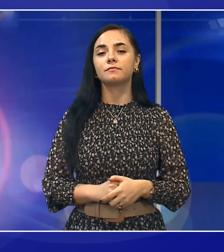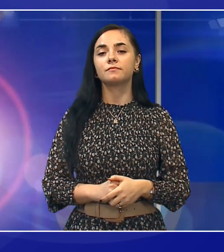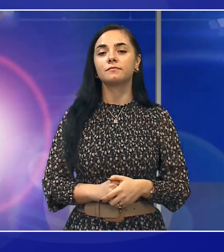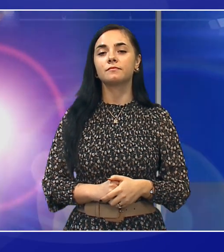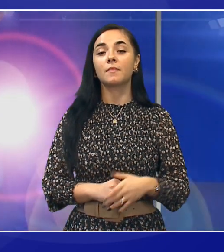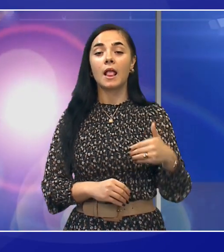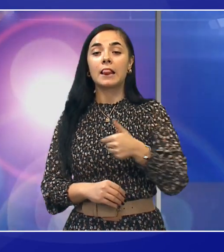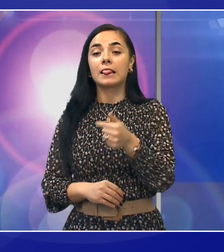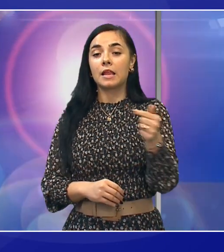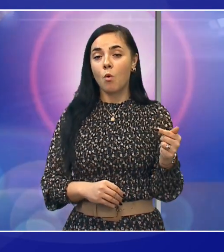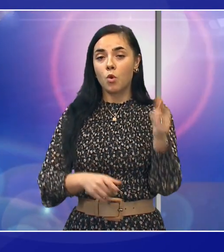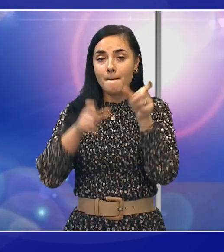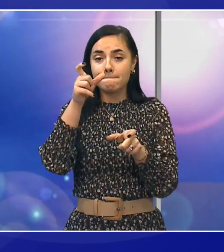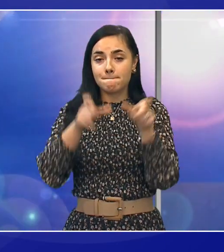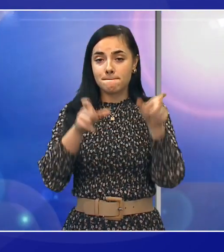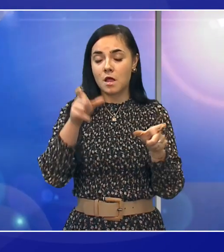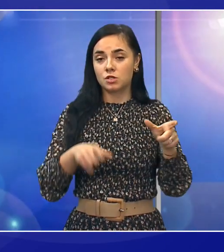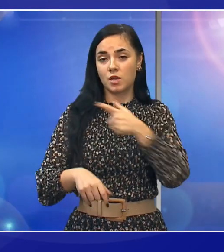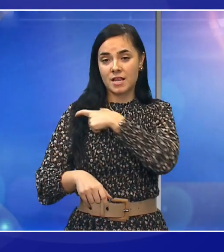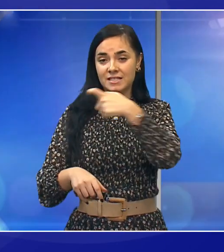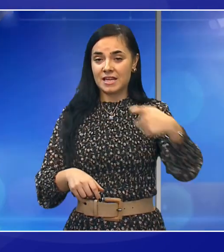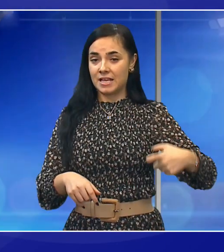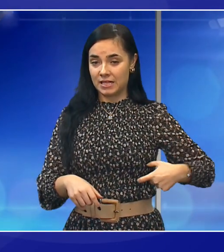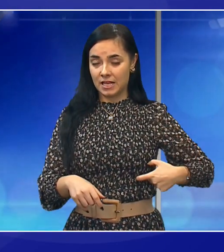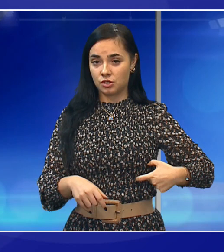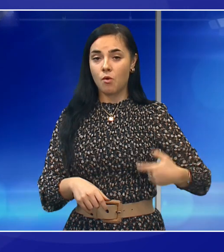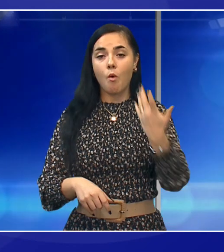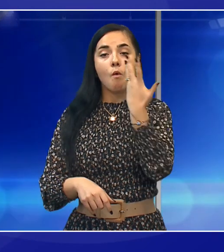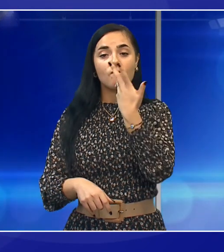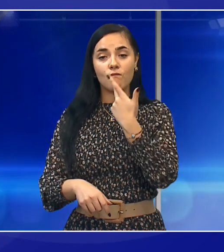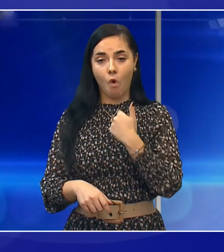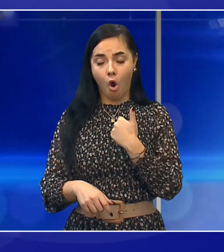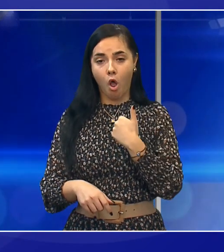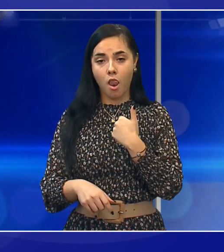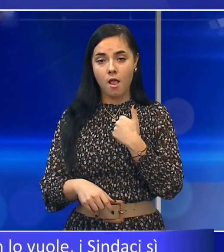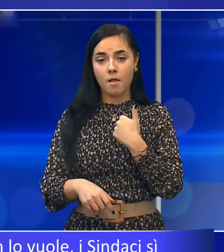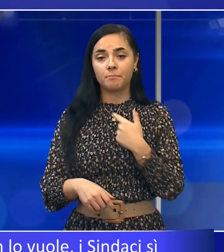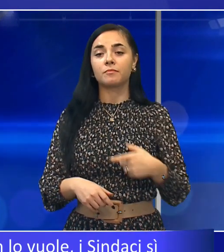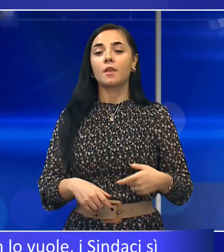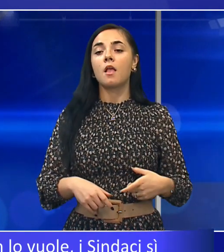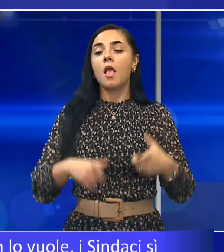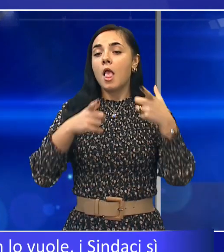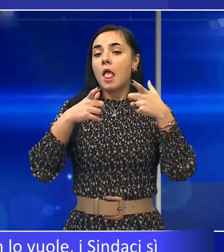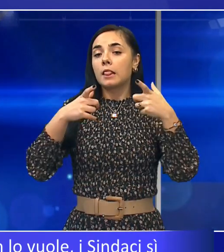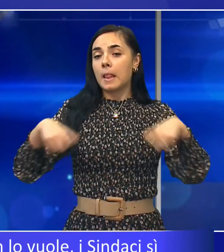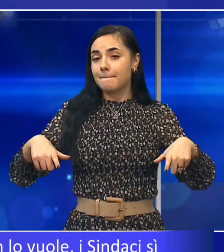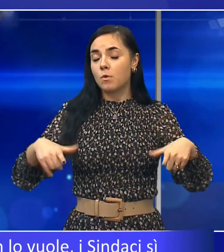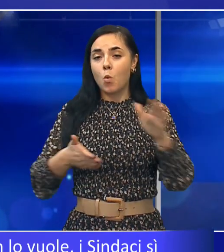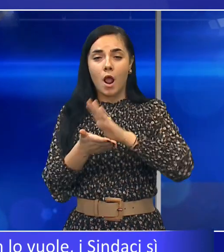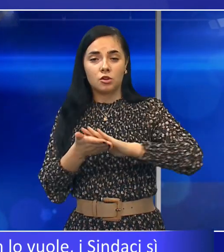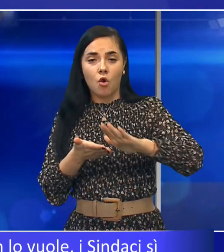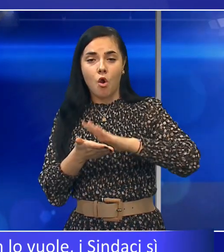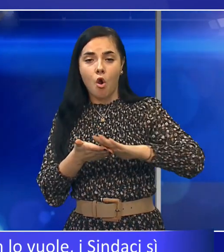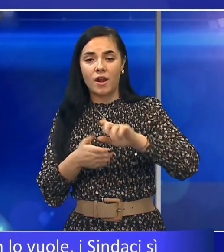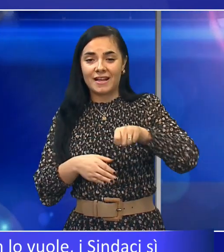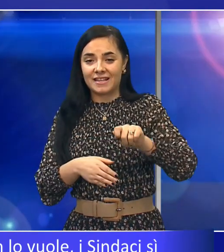sindaci del Tigullo vogliono che il depuratore di Chiabari venga costruito in fretta